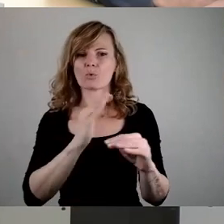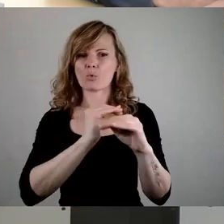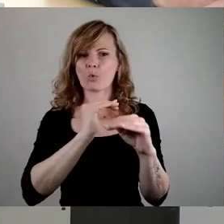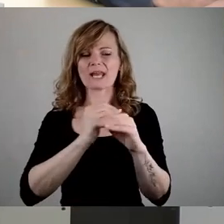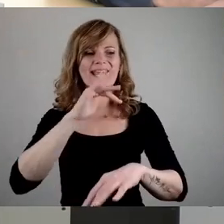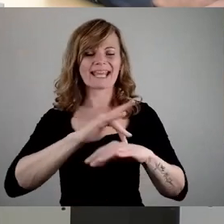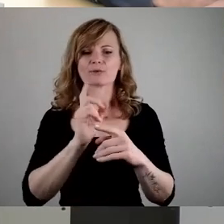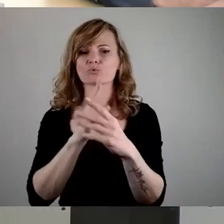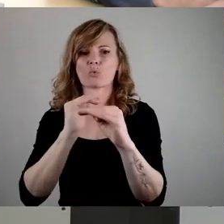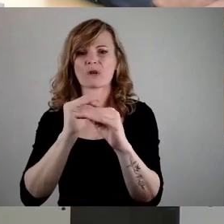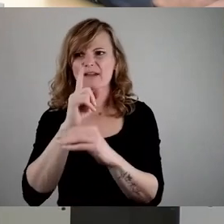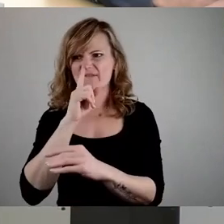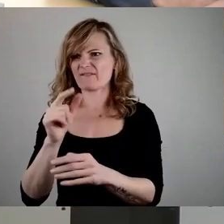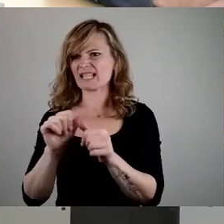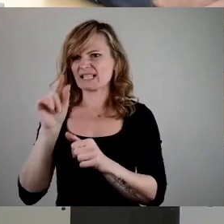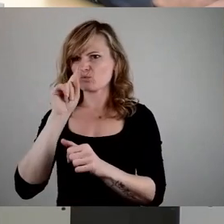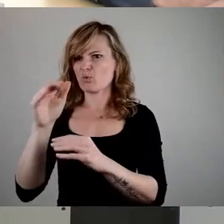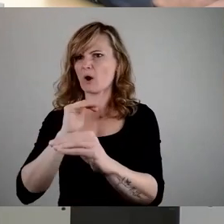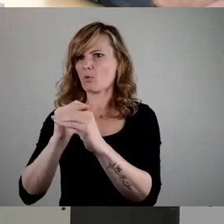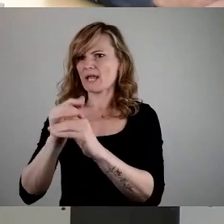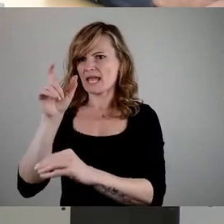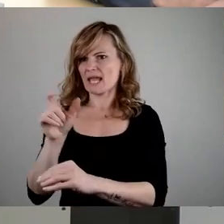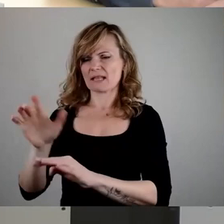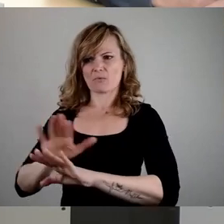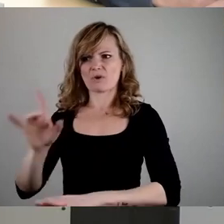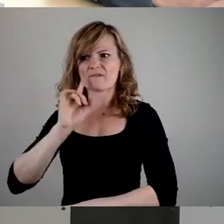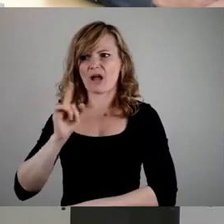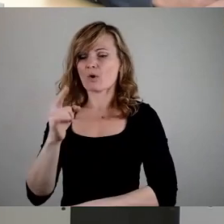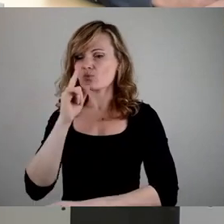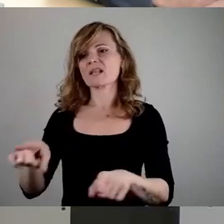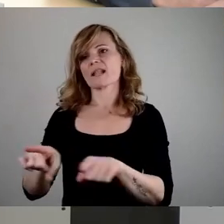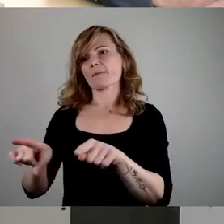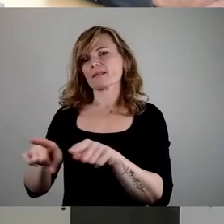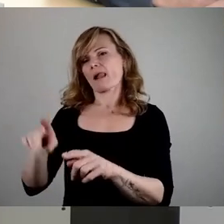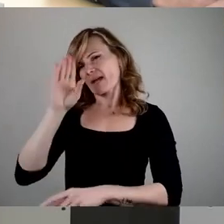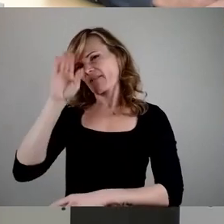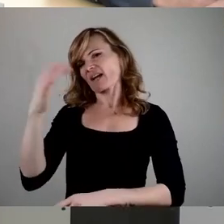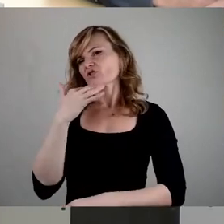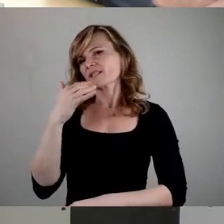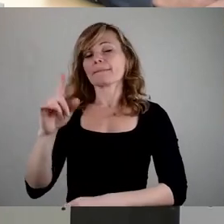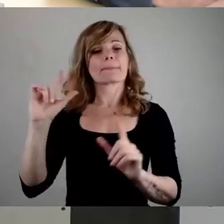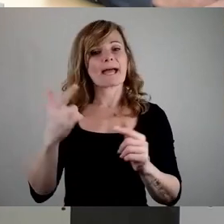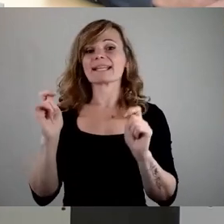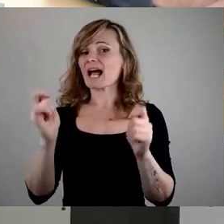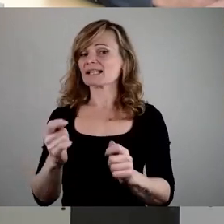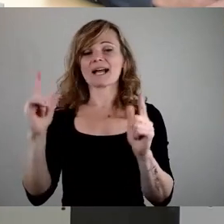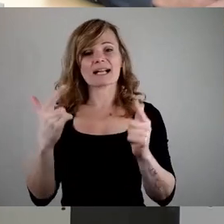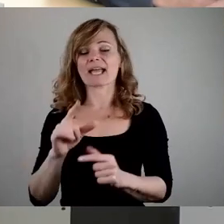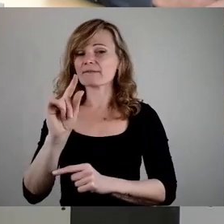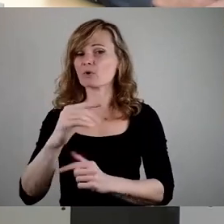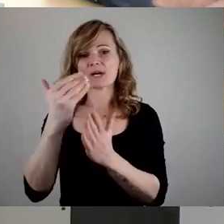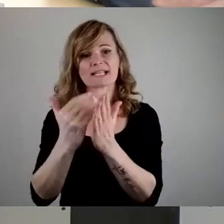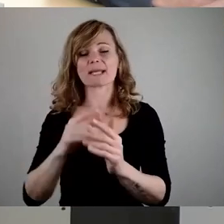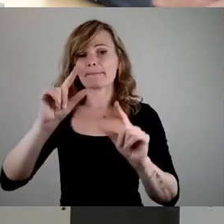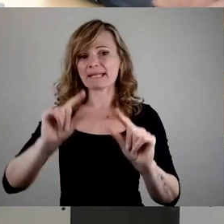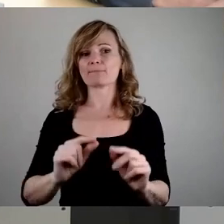sagen, von der AfD erzählen immer wieder den gleichen Unsinn. Nein, Sie haben keinen Antrag gestellt, auf das gesetzliche Minimum zu reduzieren.